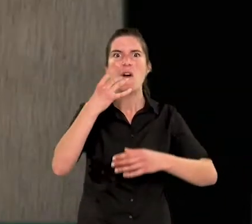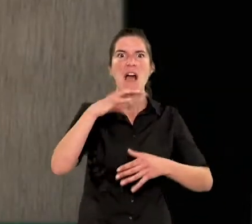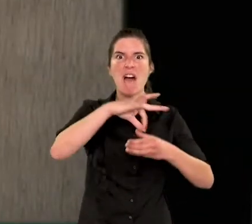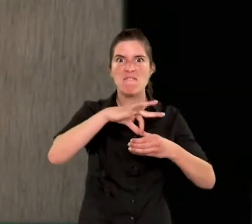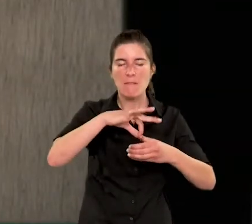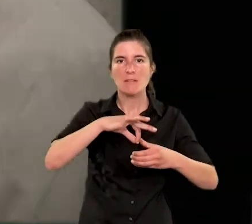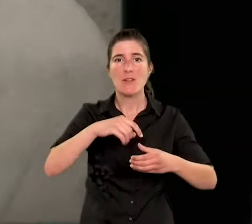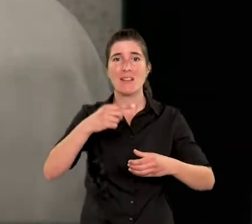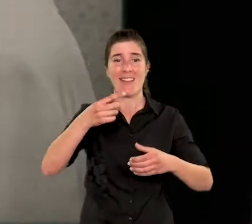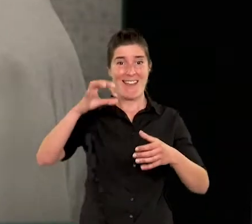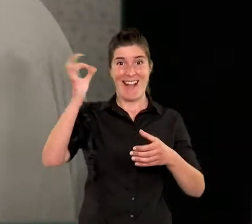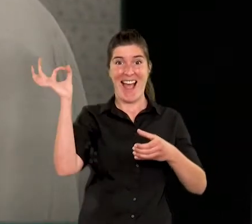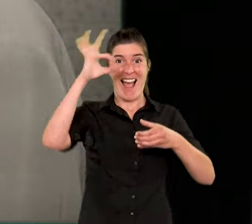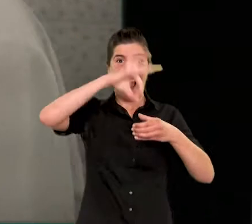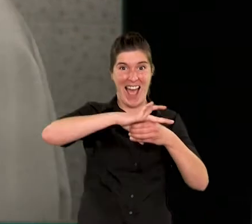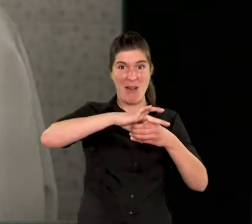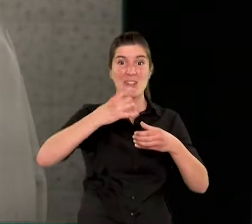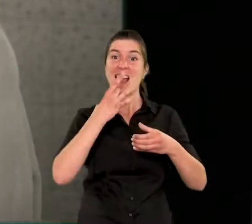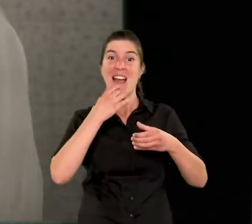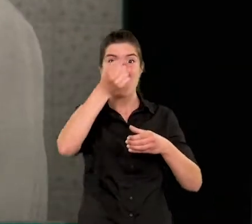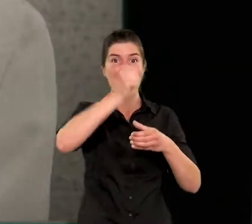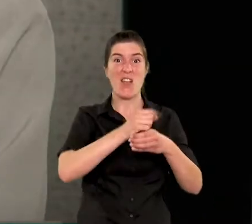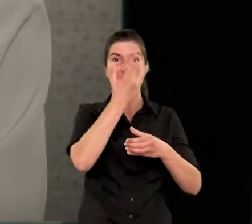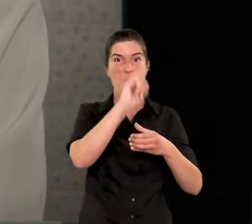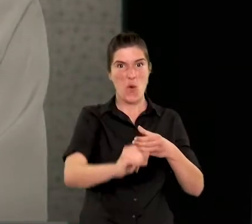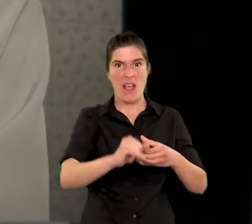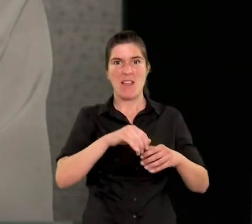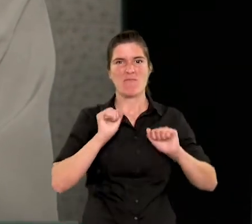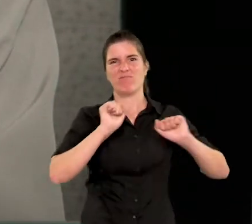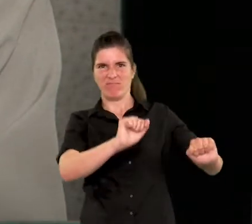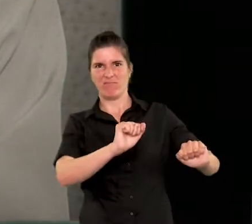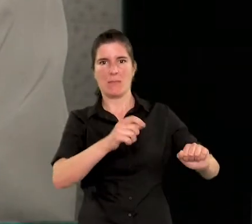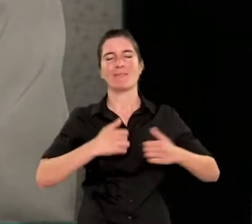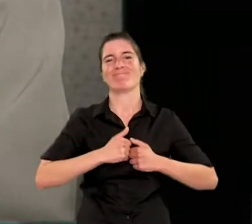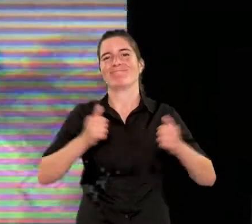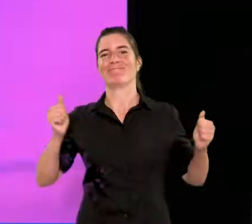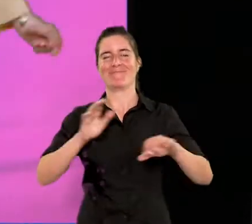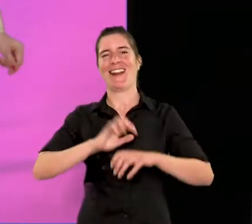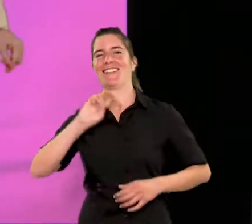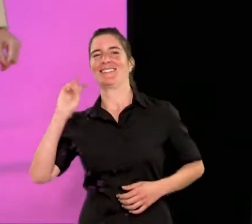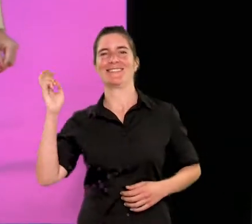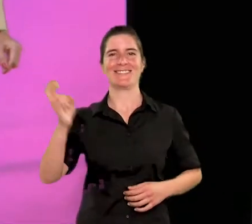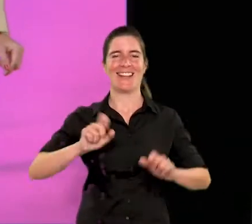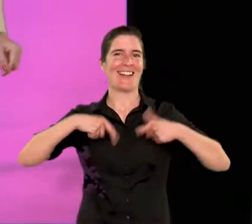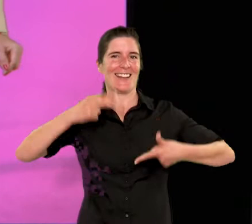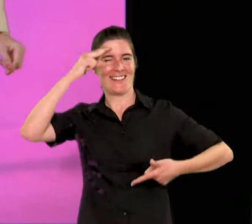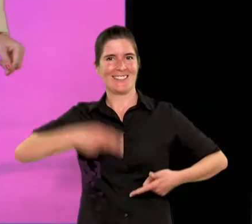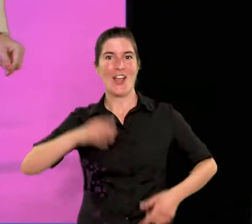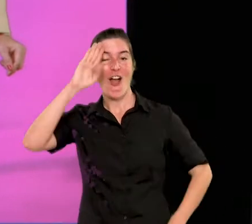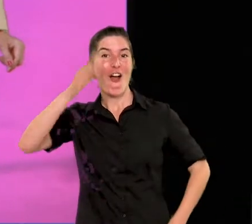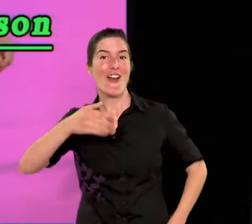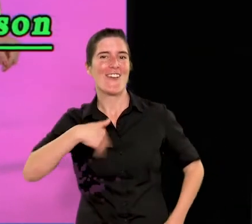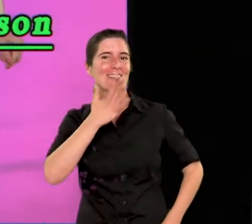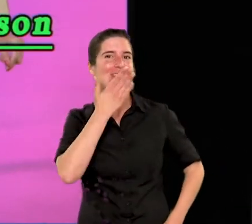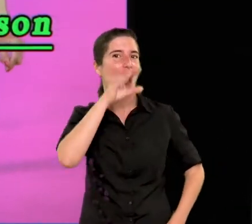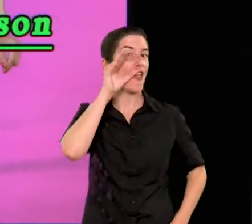Passa de les càpsules d'un salut! Obre les portes del teu cor a les alternatives sostenibles! Hola, som en Toffle